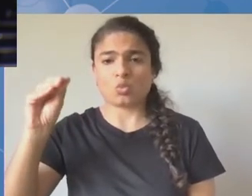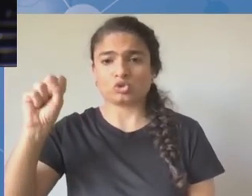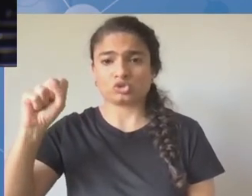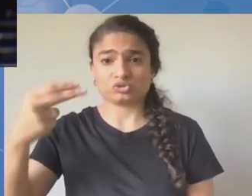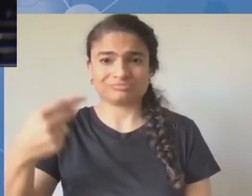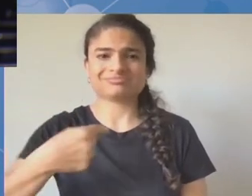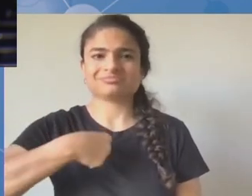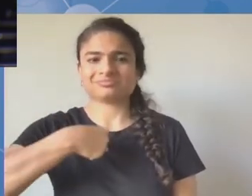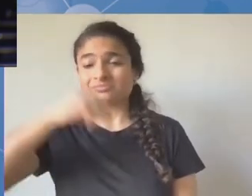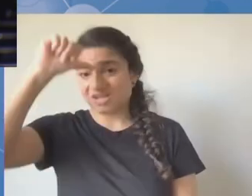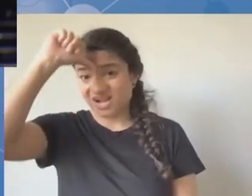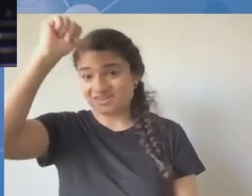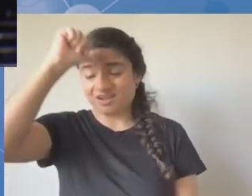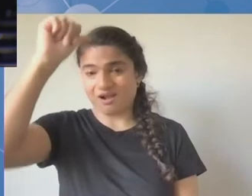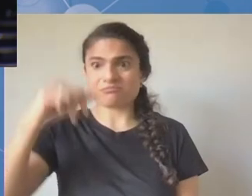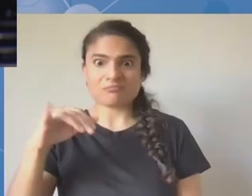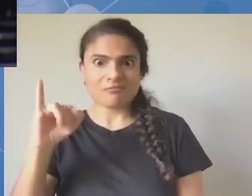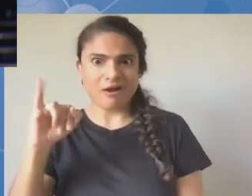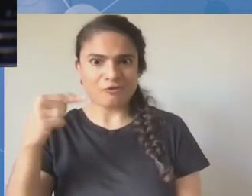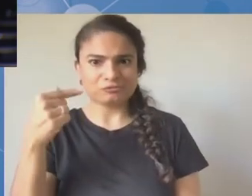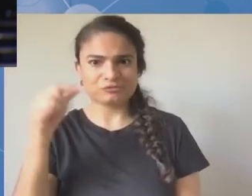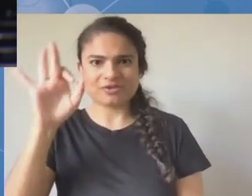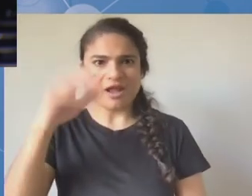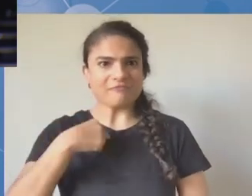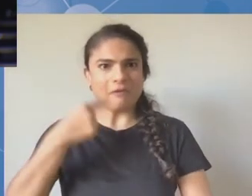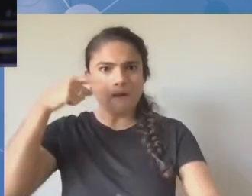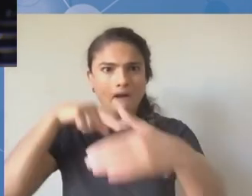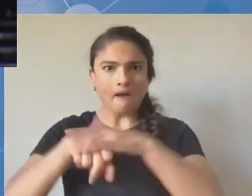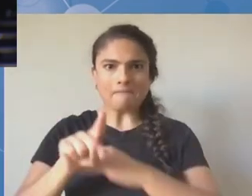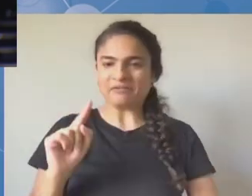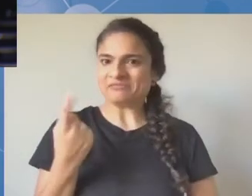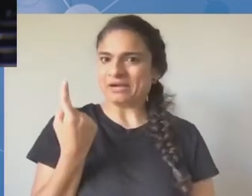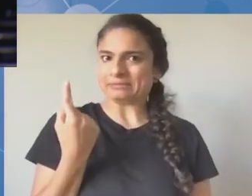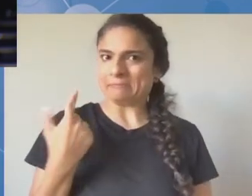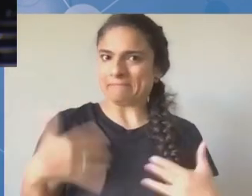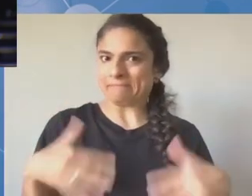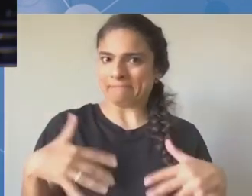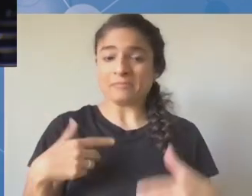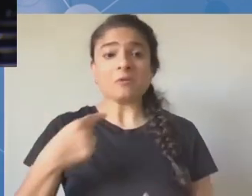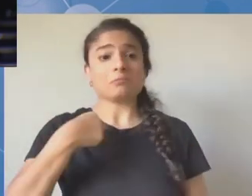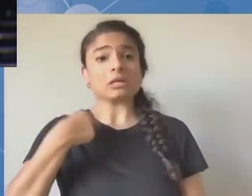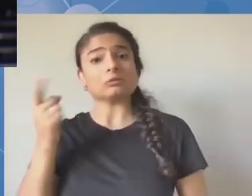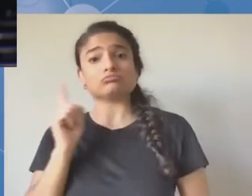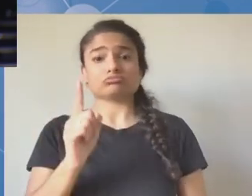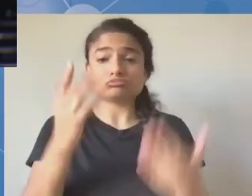To jest mój pierwszy udział w ramach szczytu IGF.